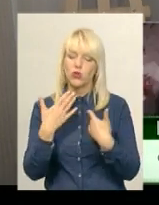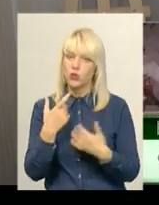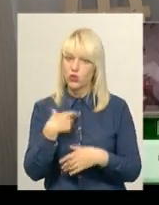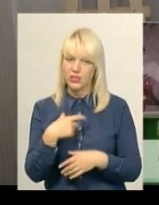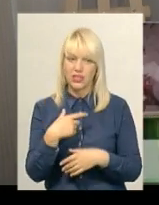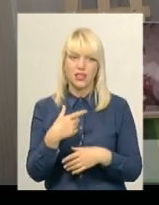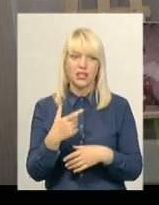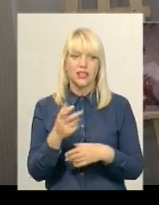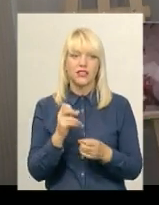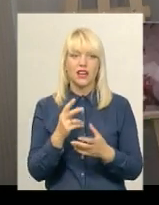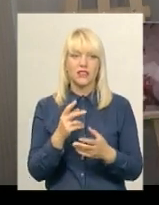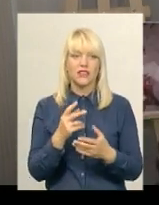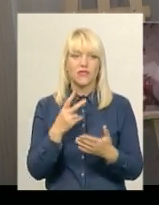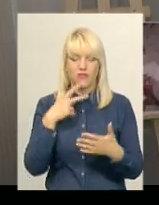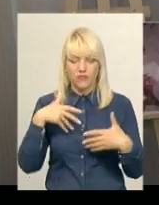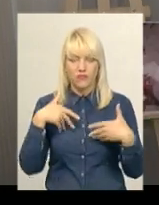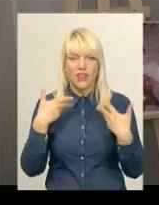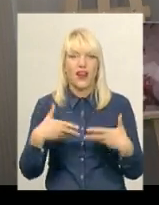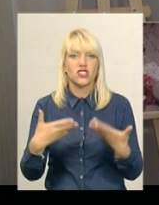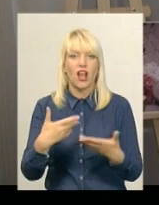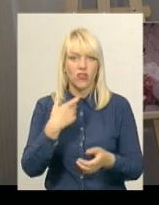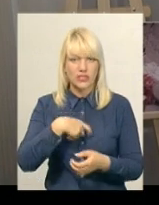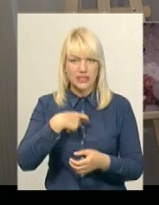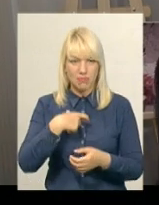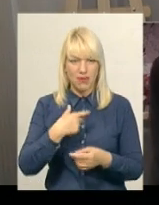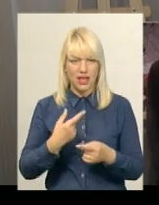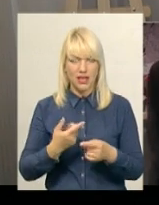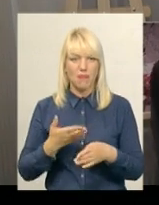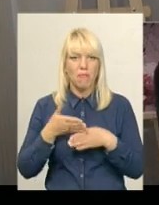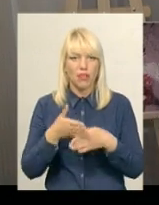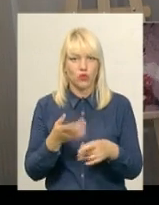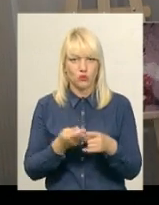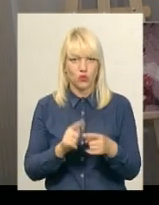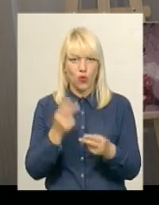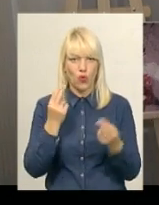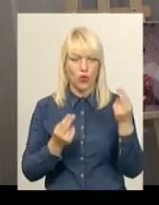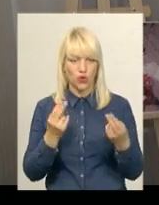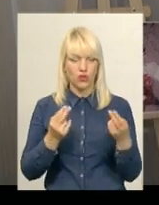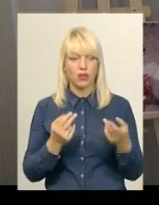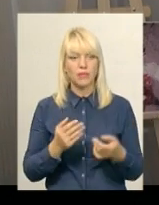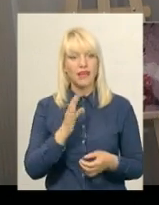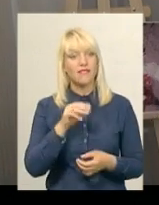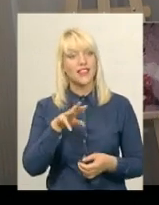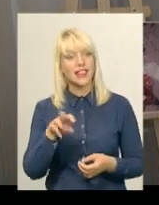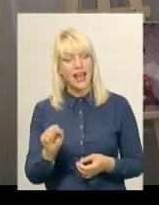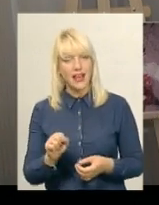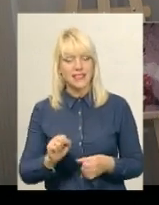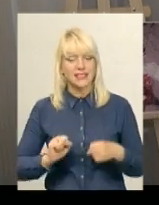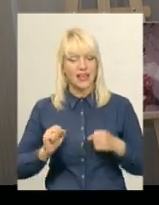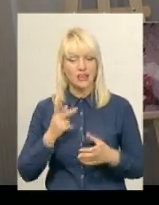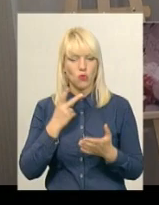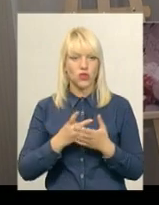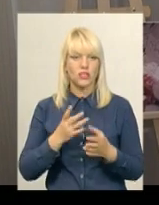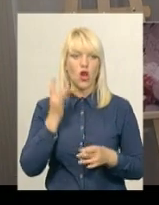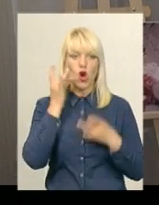методом цього кольору. Ніта намагалася вказати рожевий